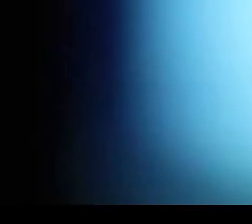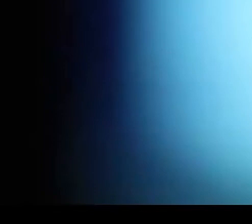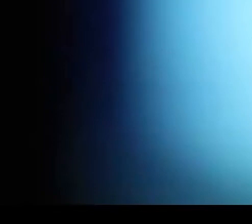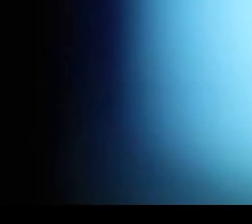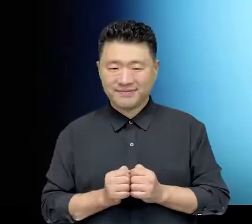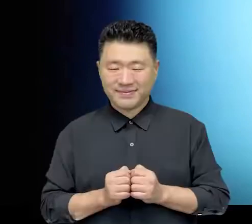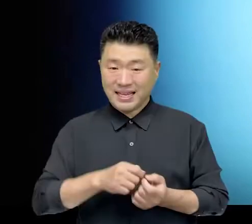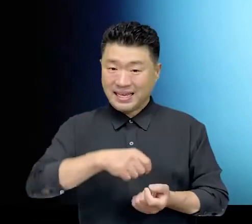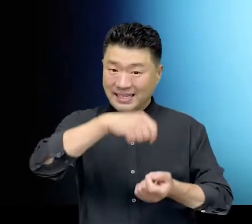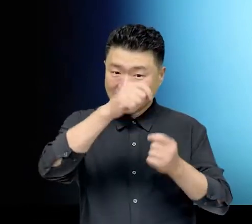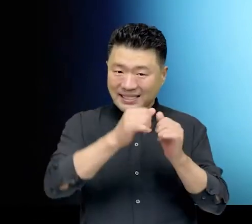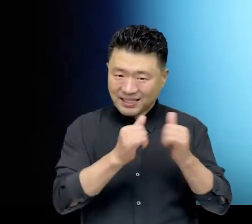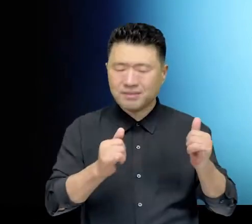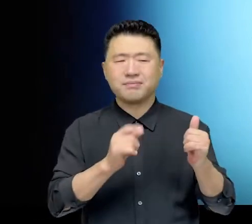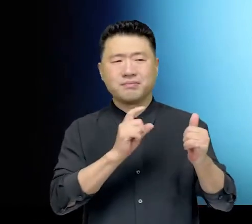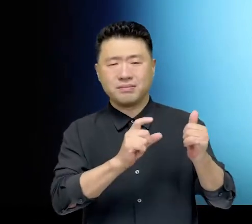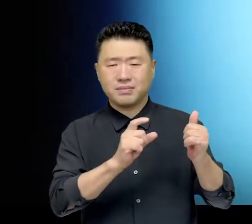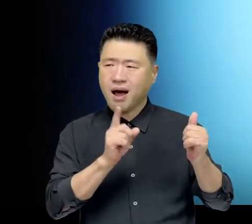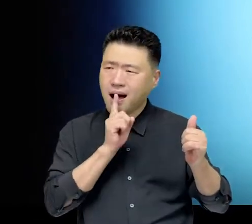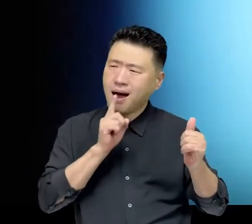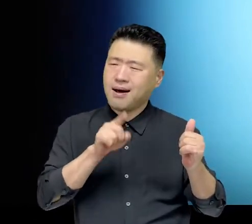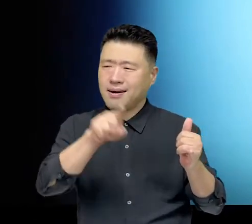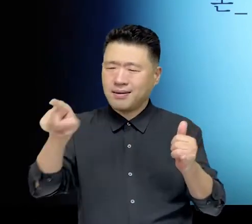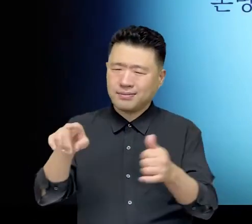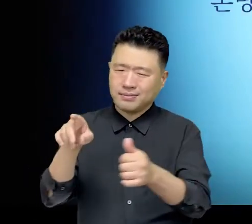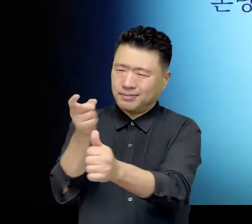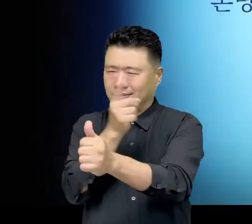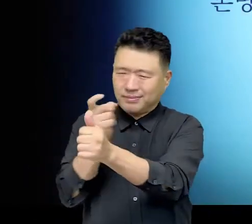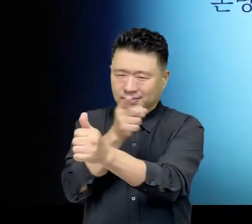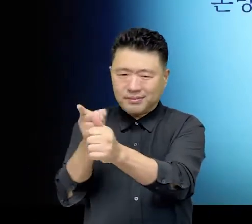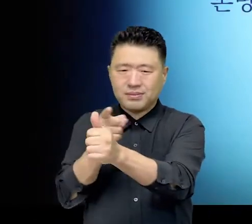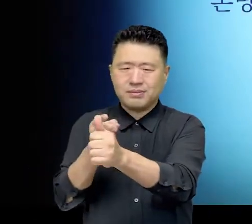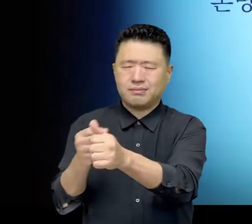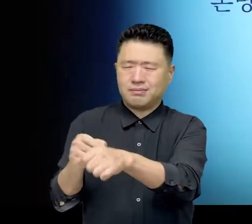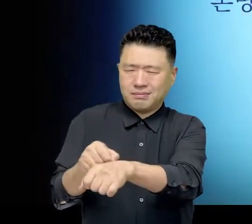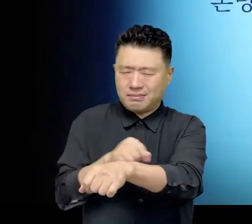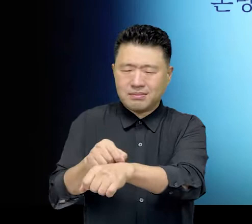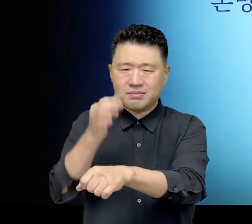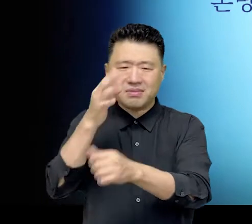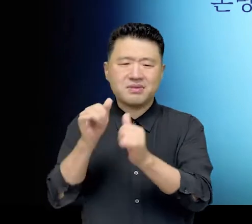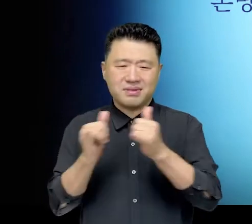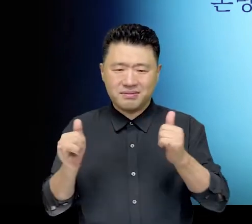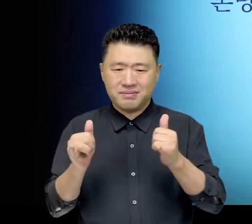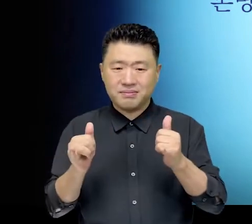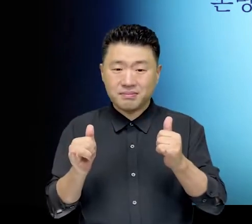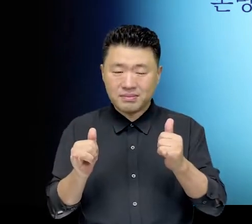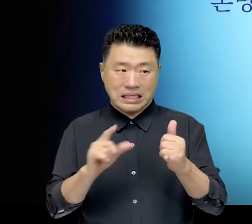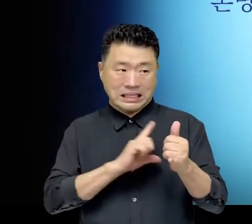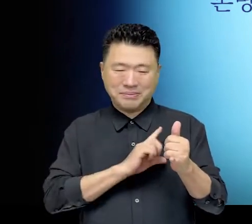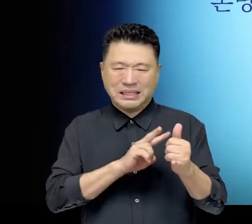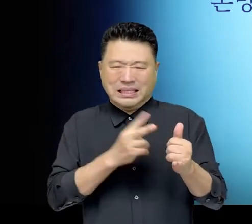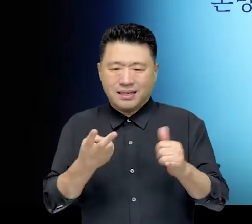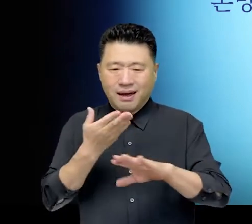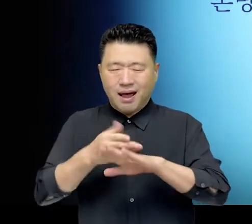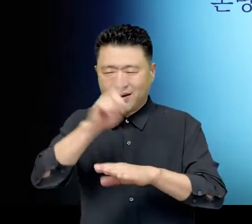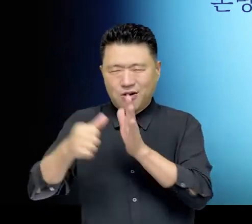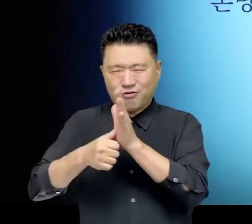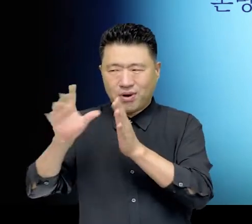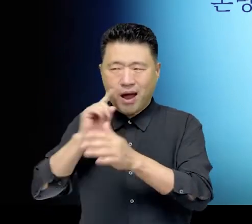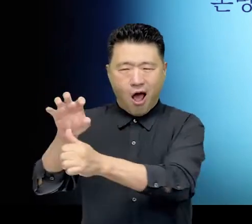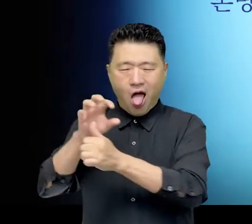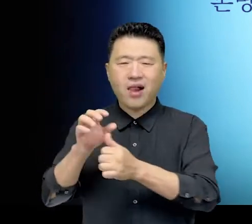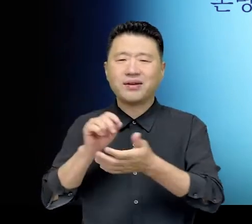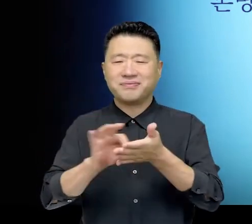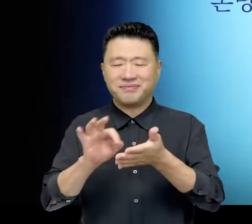시인, 명사, 언어로 타인을 조종하는 특수 능력자, 본명 대신 과거 유명한